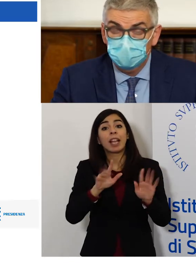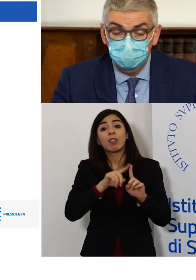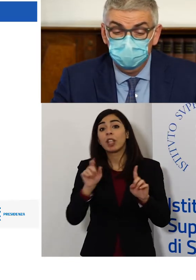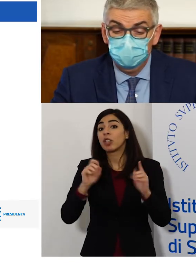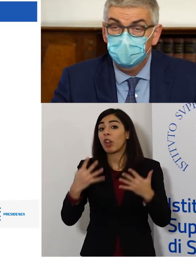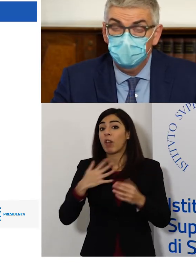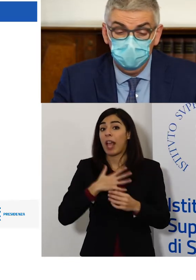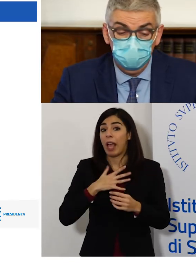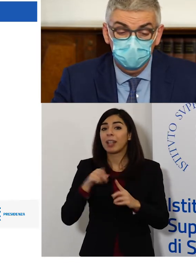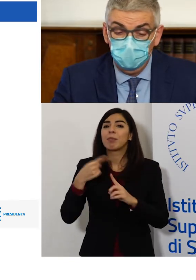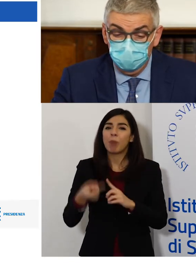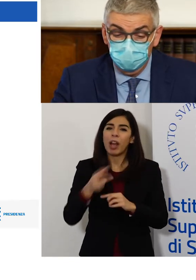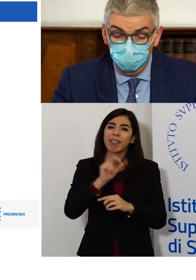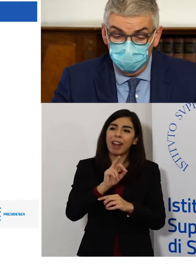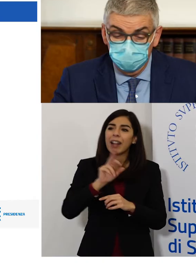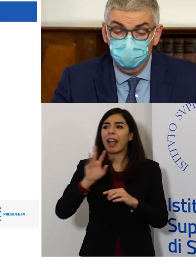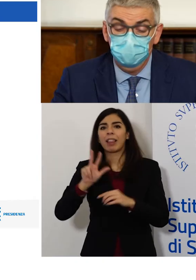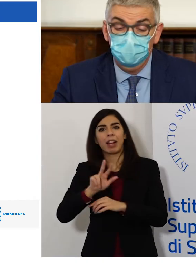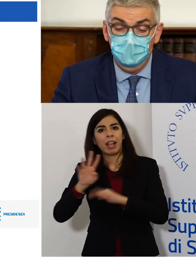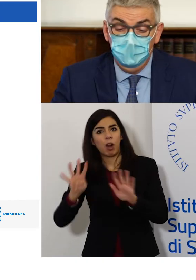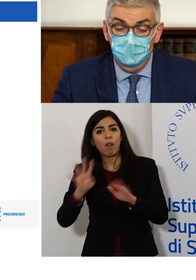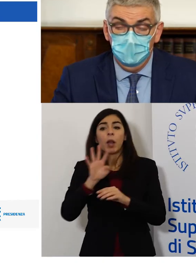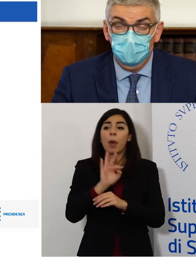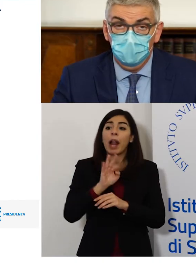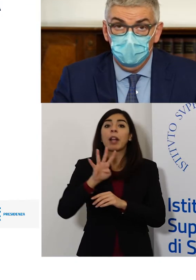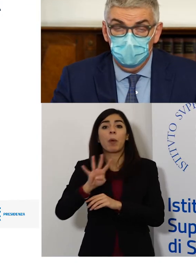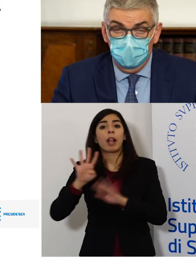seguite da quelle 30-39 e 40-49.